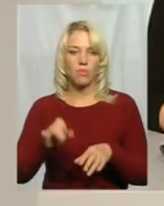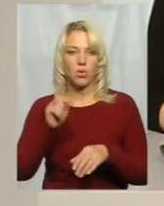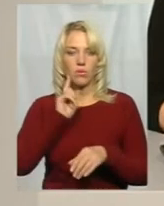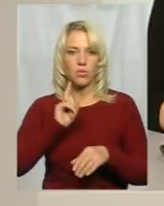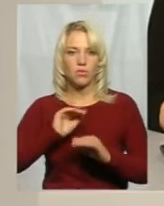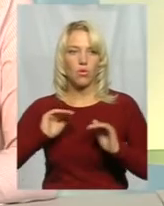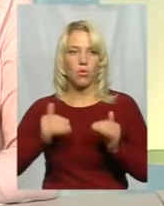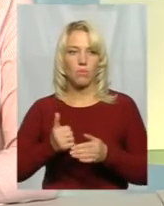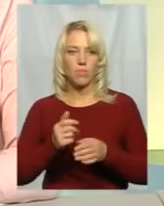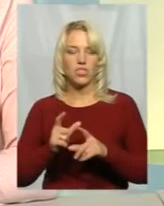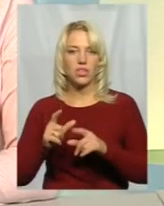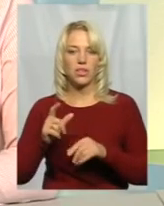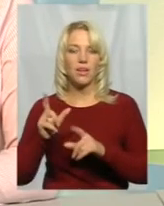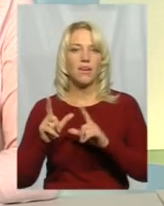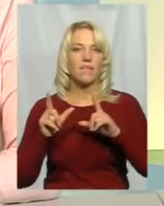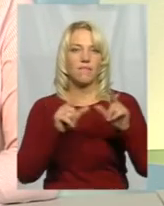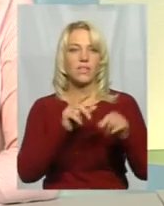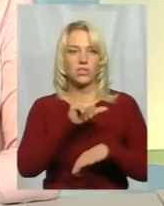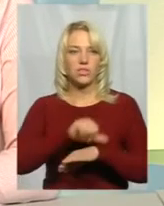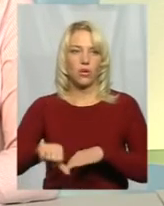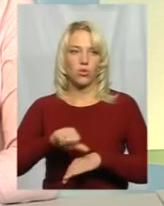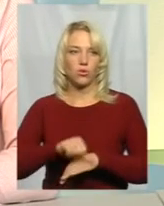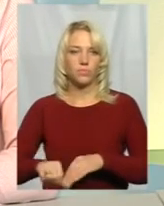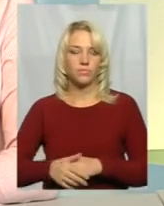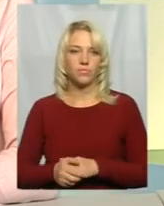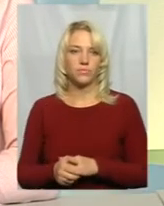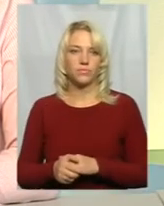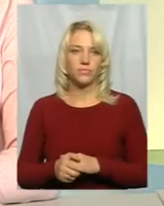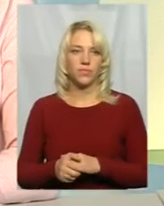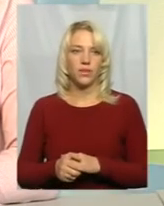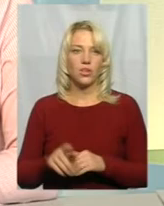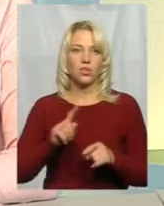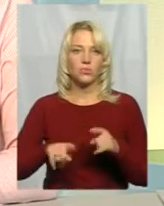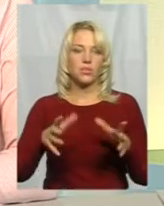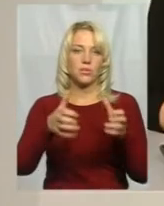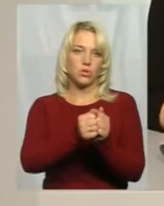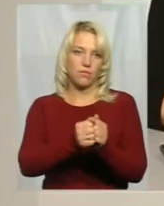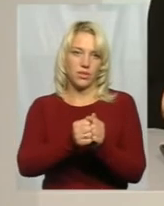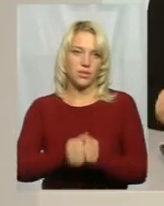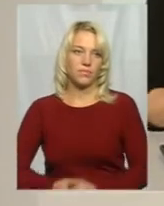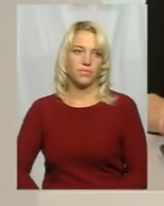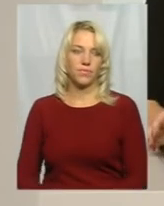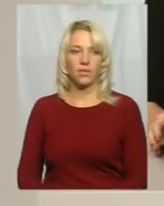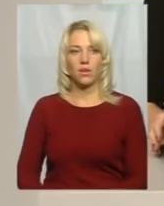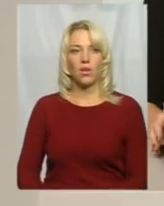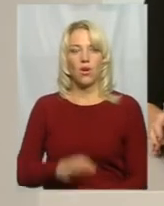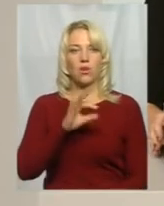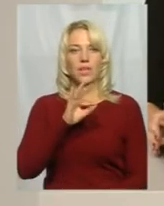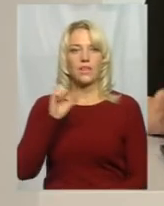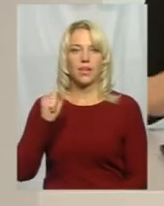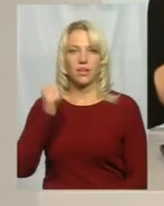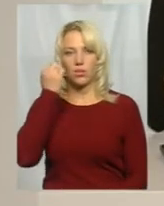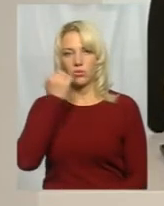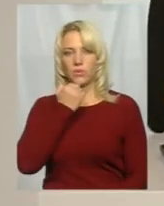обмеження в правовий визит, знаючи, щоб їх чим швидше зловити, будемо так казати. І от Оксана Ангелюк сьогодні